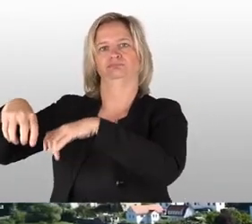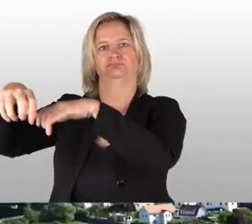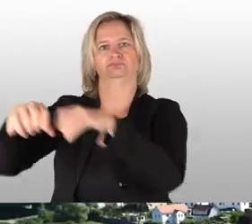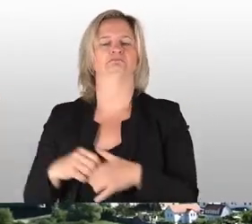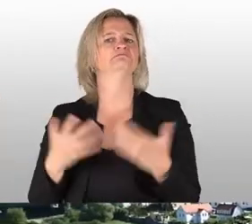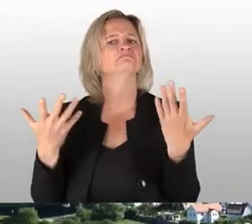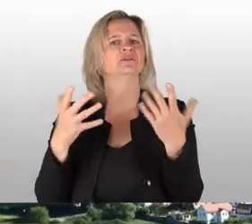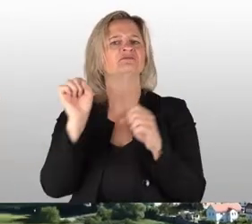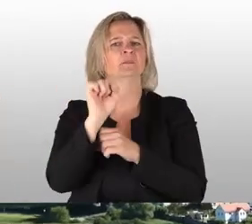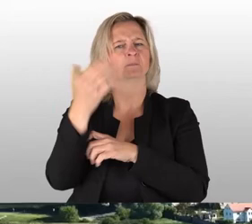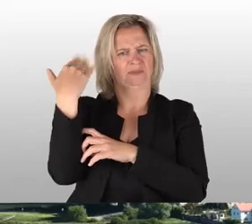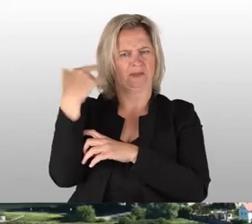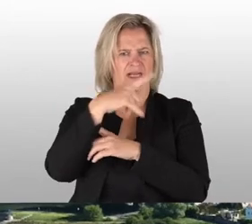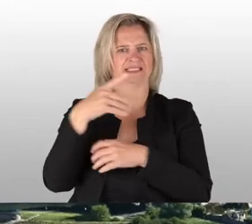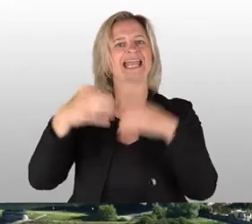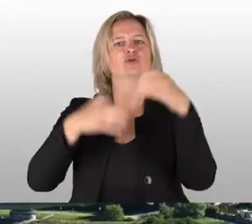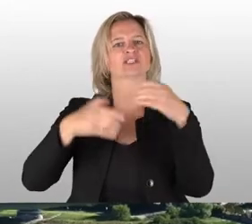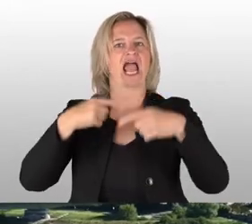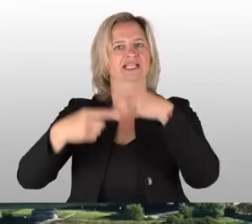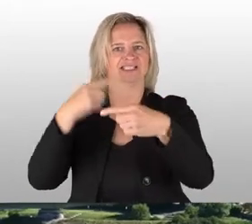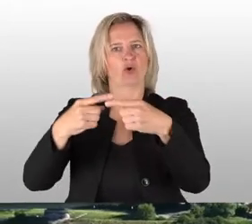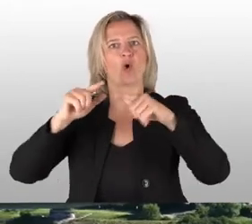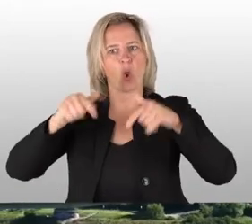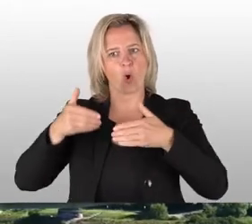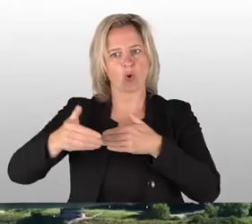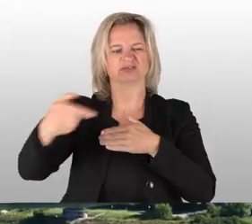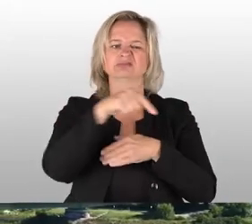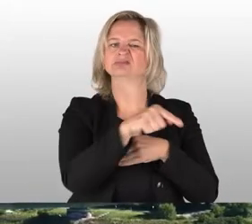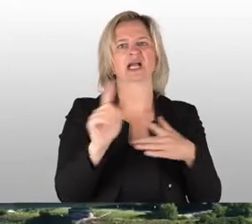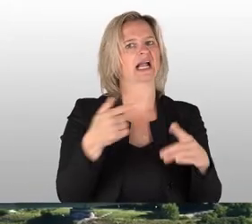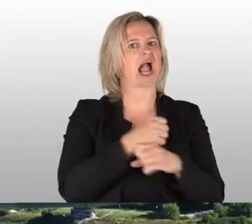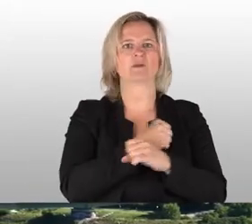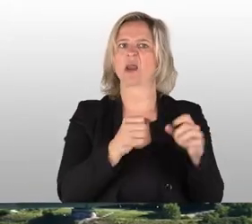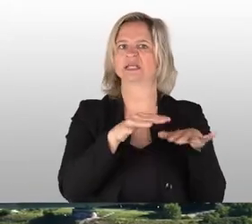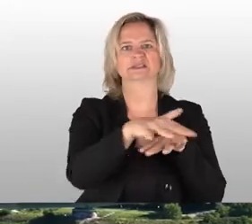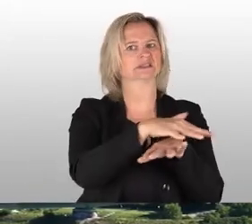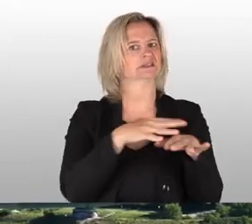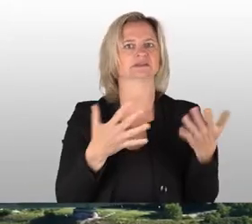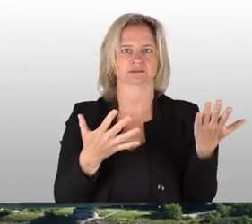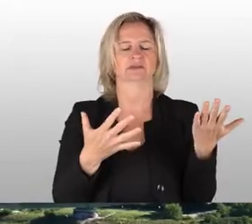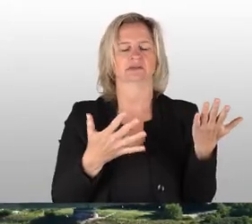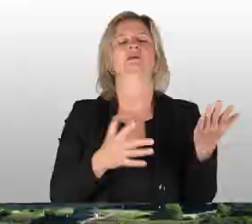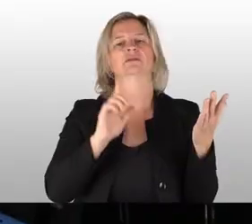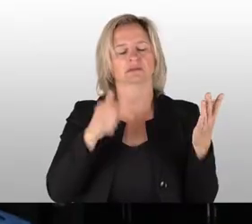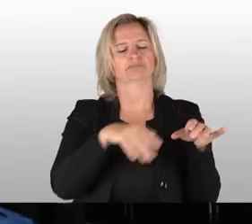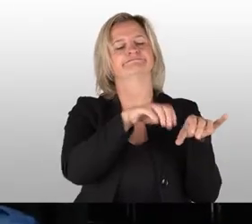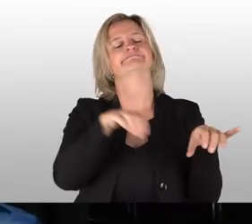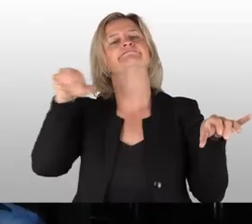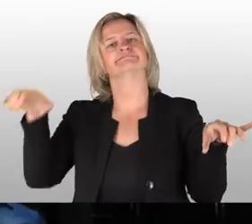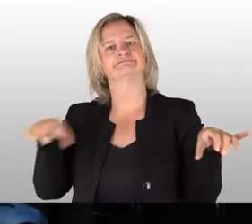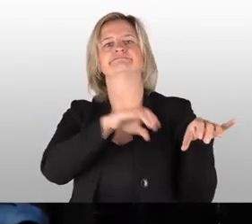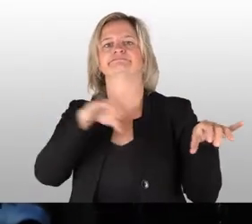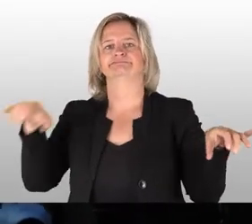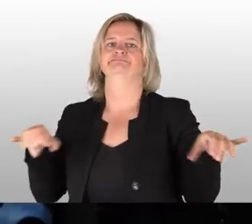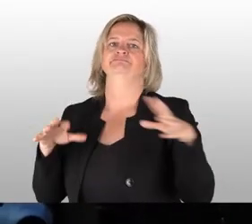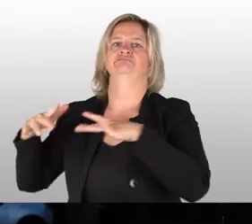Das hängt damit zusammen, dass, als die Industrialisierung einsetzte, hier im Stadtkamm kein Platz mehr war und man natürlich viele